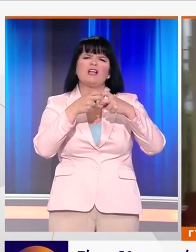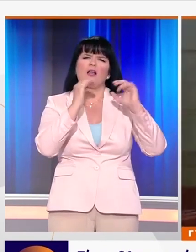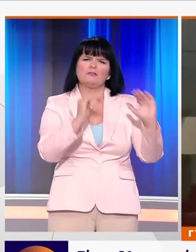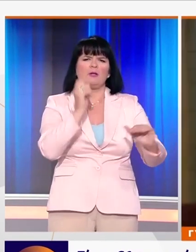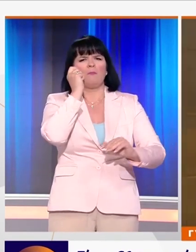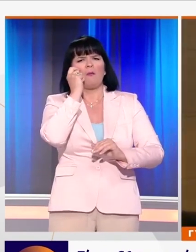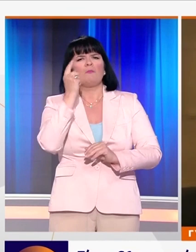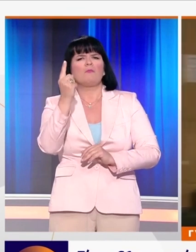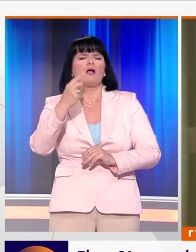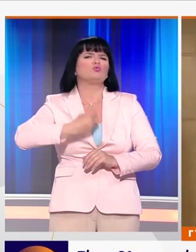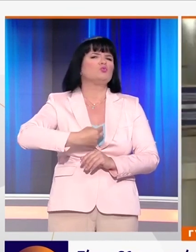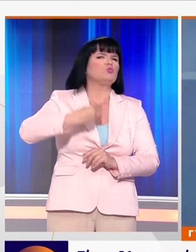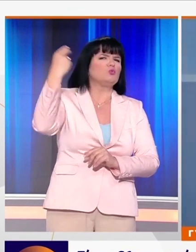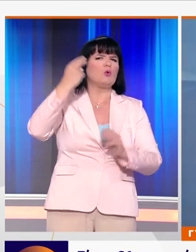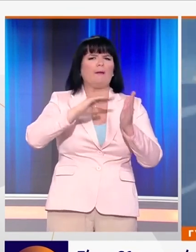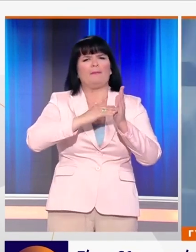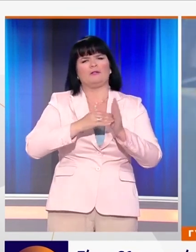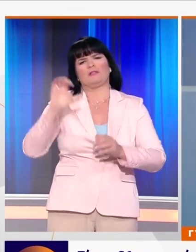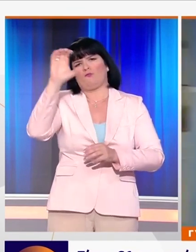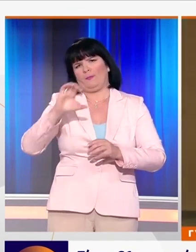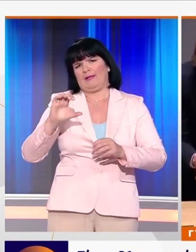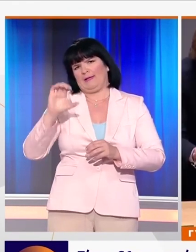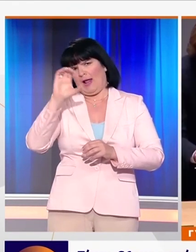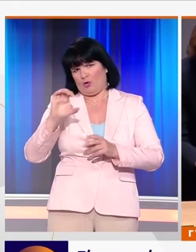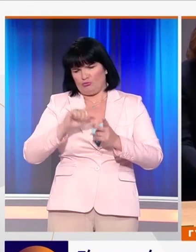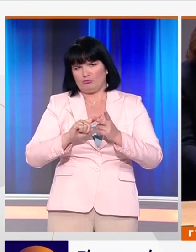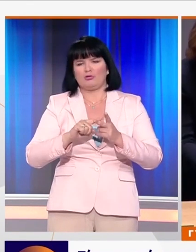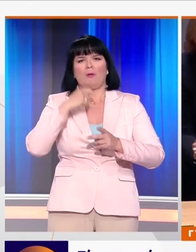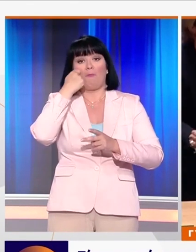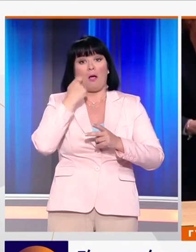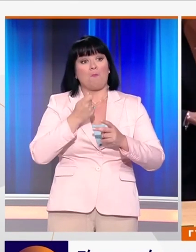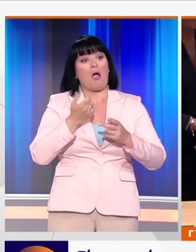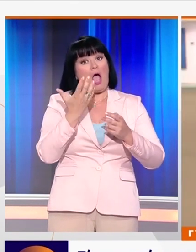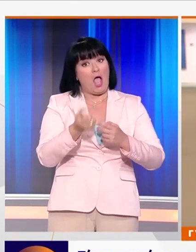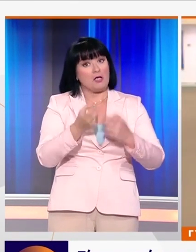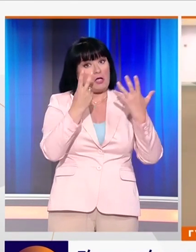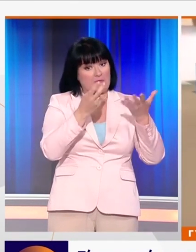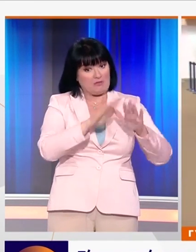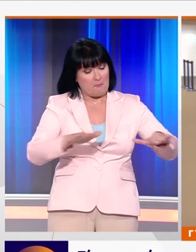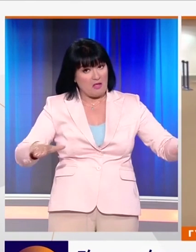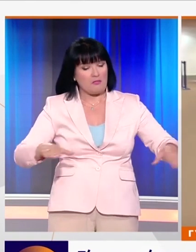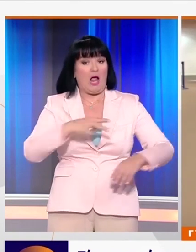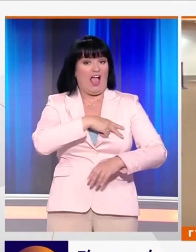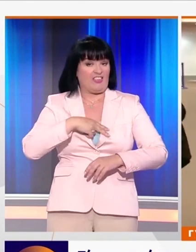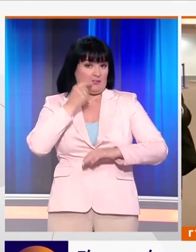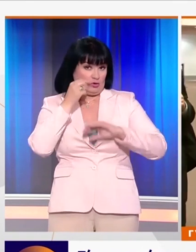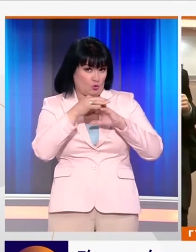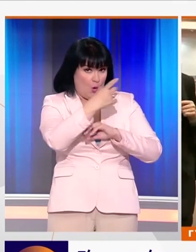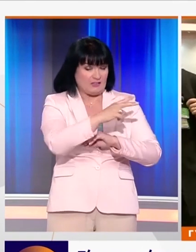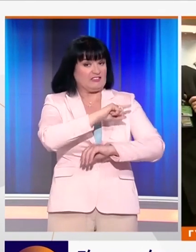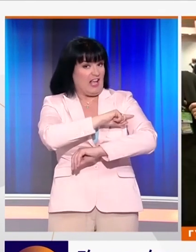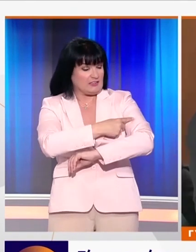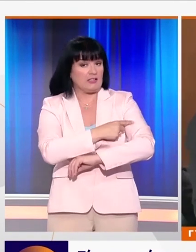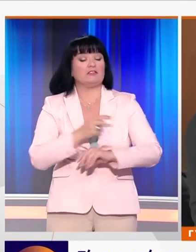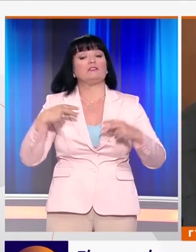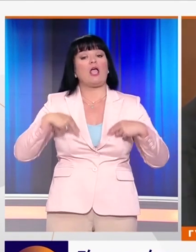πατέρα έναν από τους πρώτους υπαλλήλους της Ευρωπαϊκής Ένωσης. Είναι μητέρα επτά παιδιών, σύζυγος καθηγητή ιατρικής και